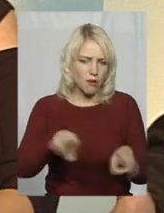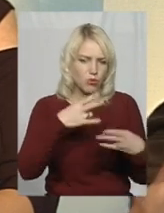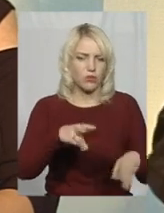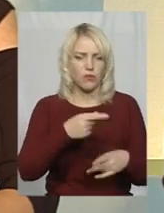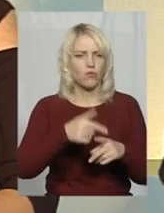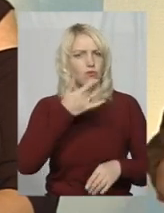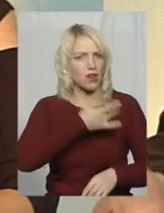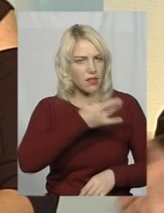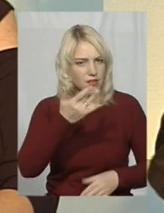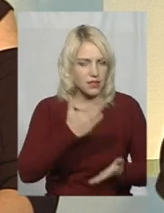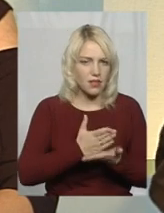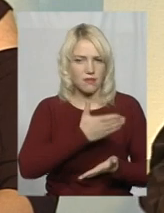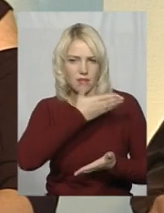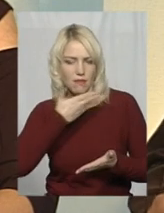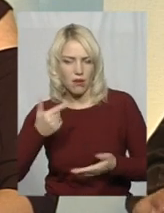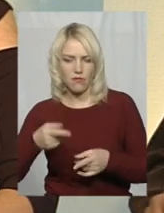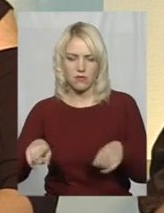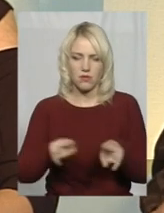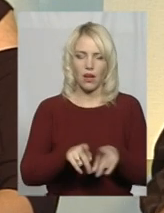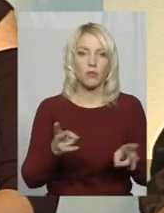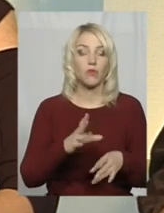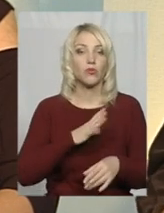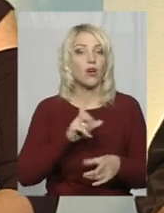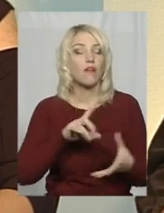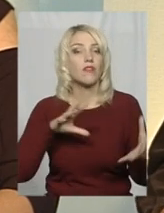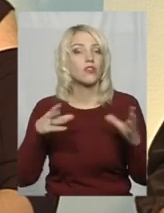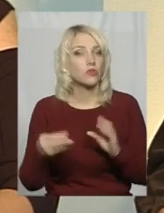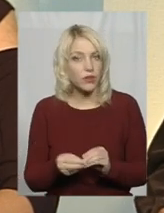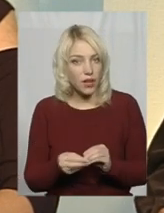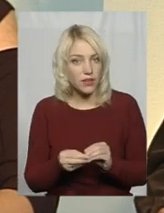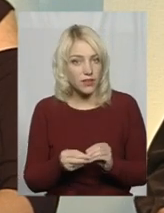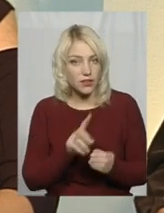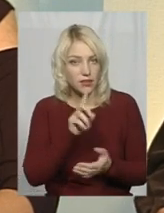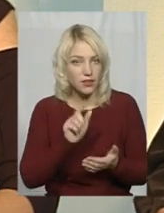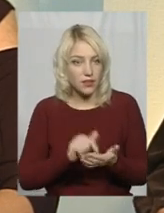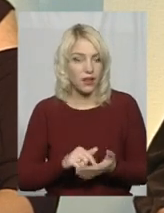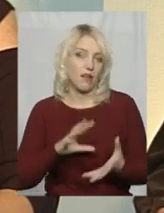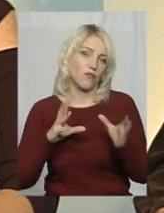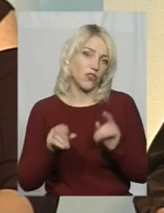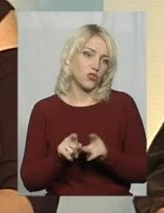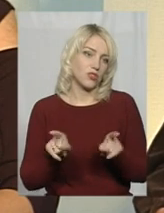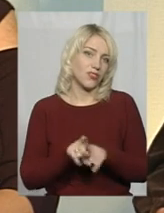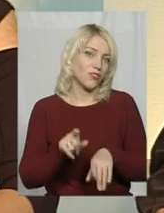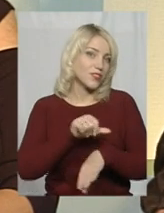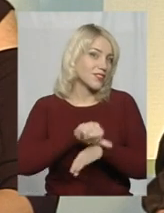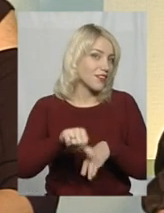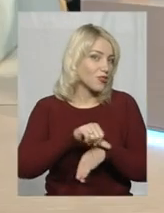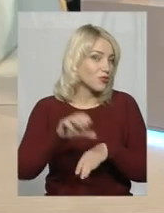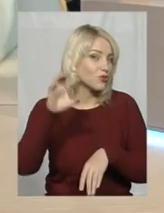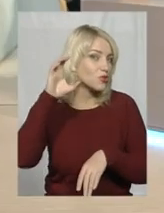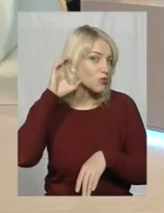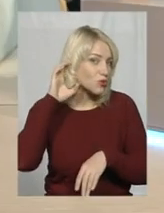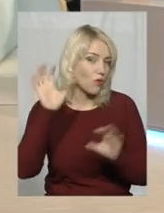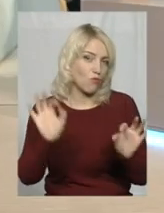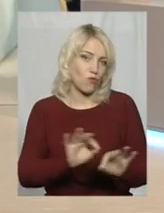радянське, і от так має бути, так має бути. І що в результаті було? В результаті так само слухали закордонні голоси, слухали рок